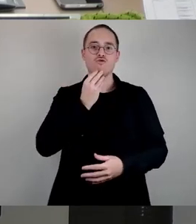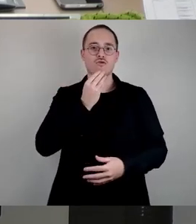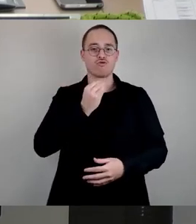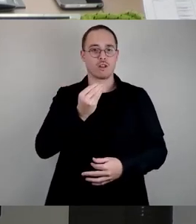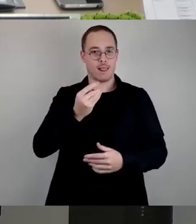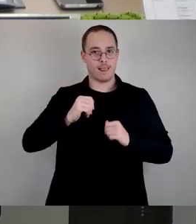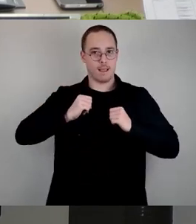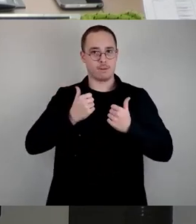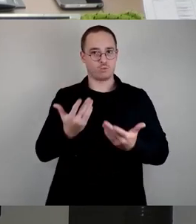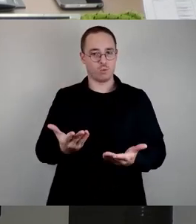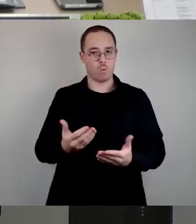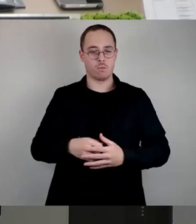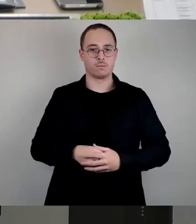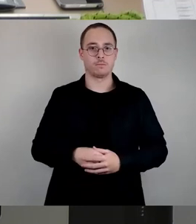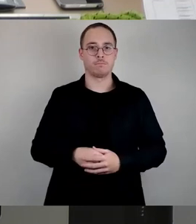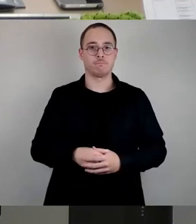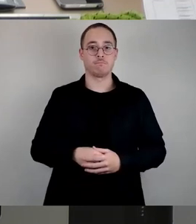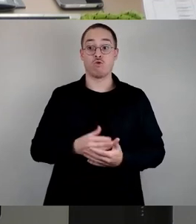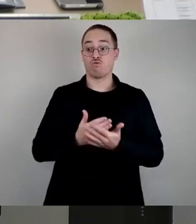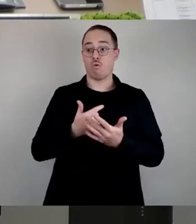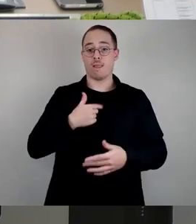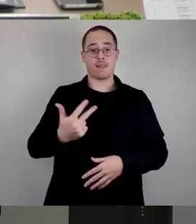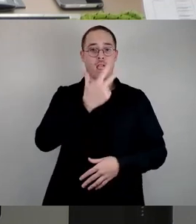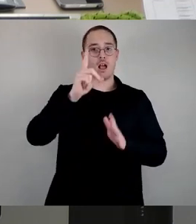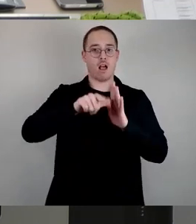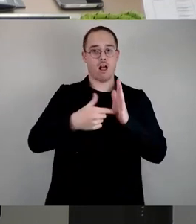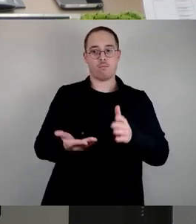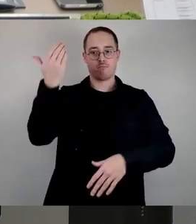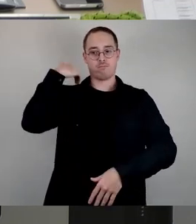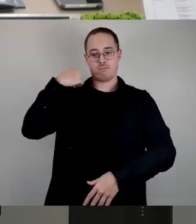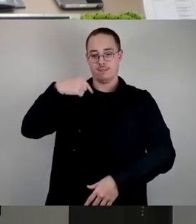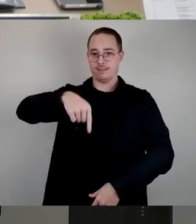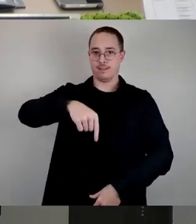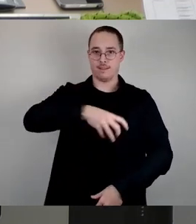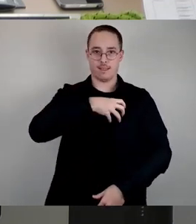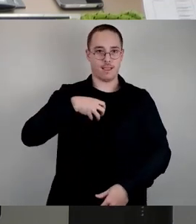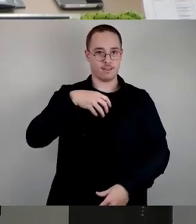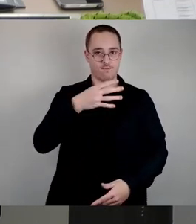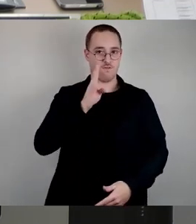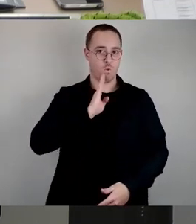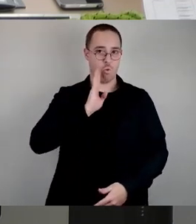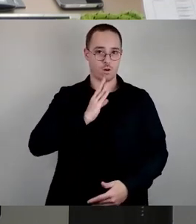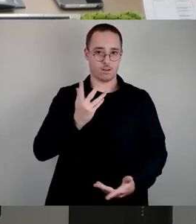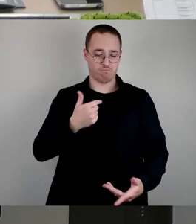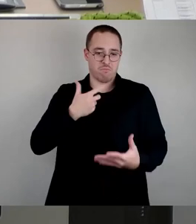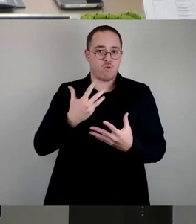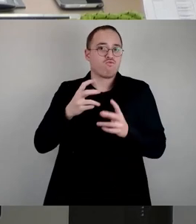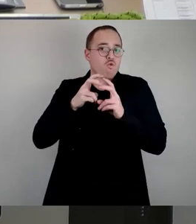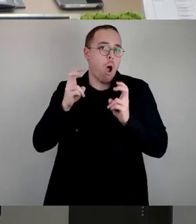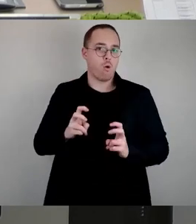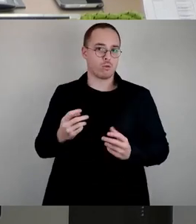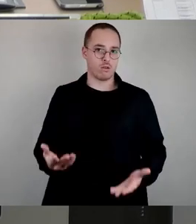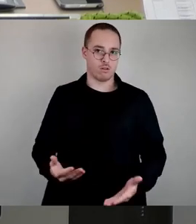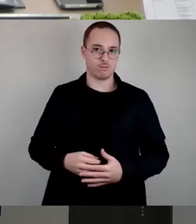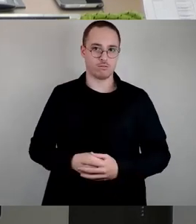Seit dreieinhalb Jahren ist Reden nun meiner Heimatstadt und in besonderer Nacht der Ereignisse